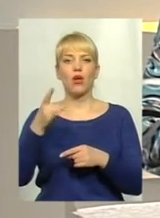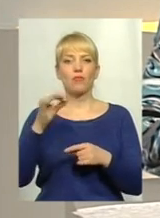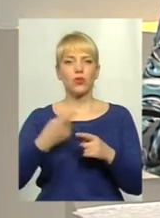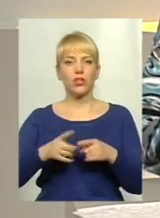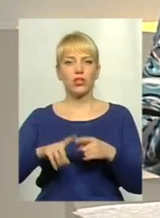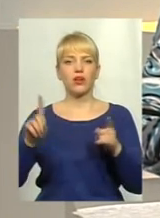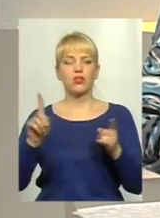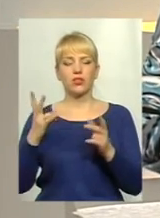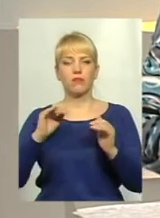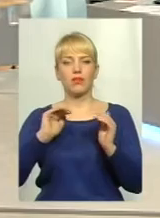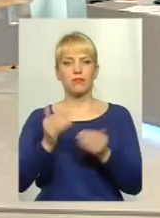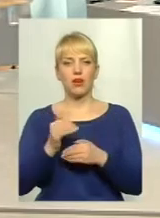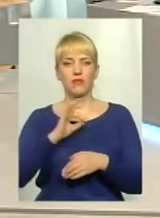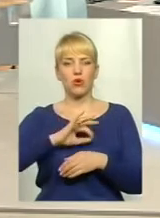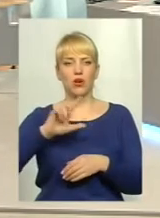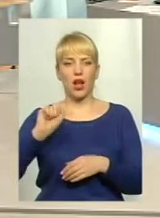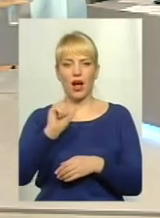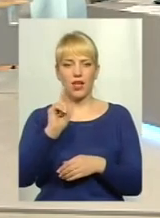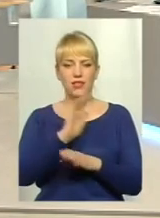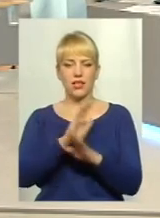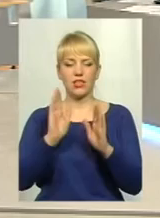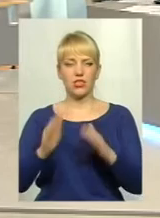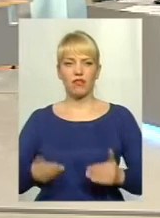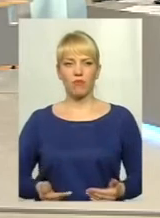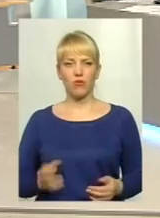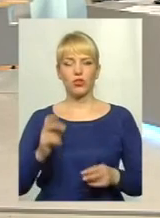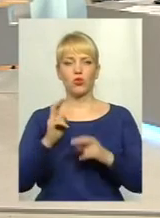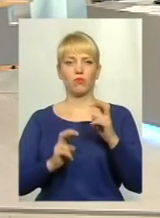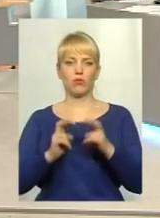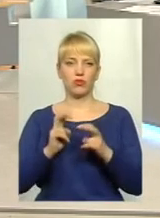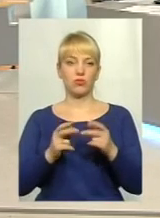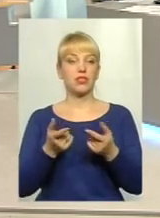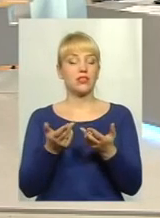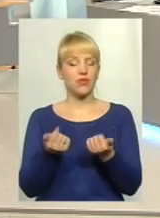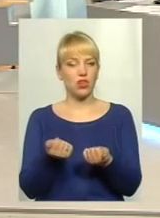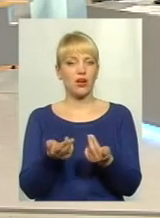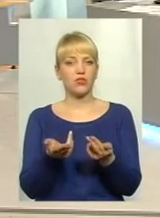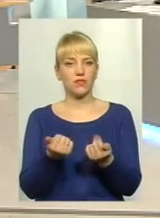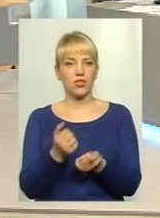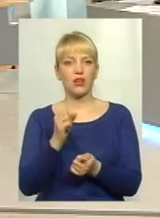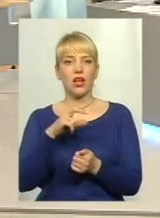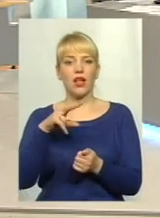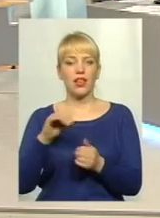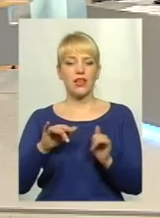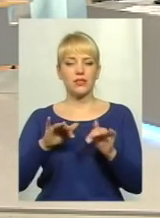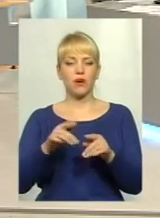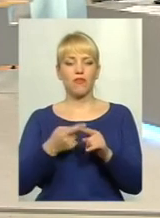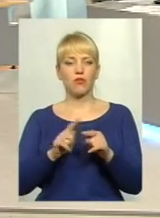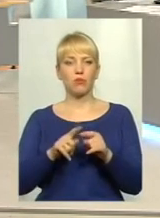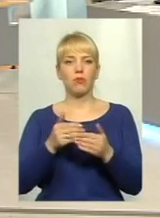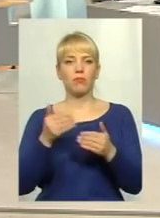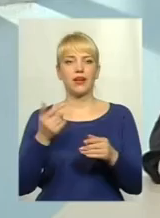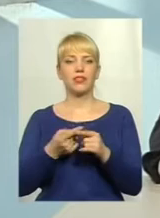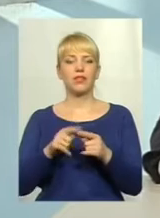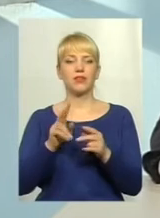газу не лише в побуті, а й в промисловості. Чому би ні? Звичайно, але справа в тому, що перед тим, як побудувати